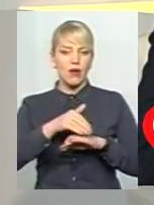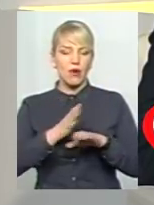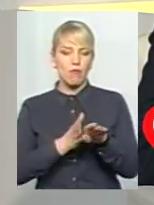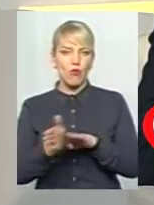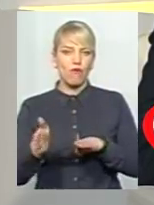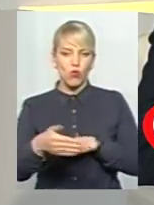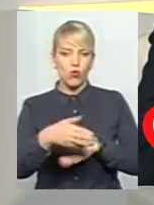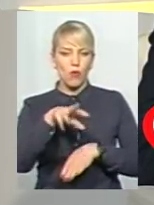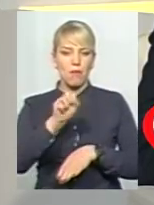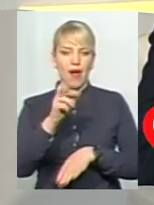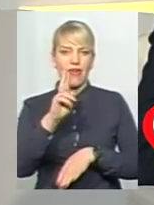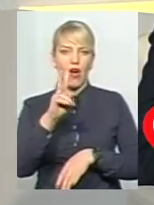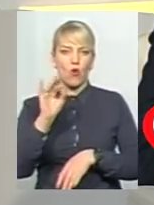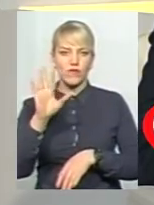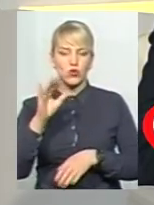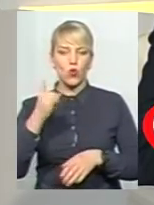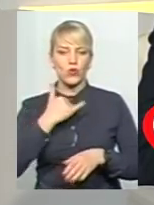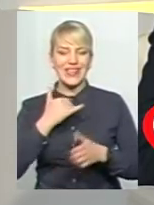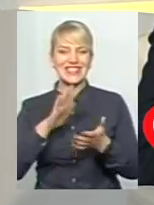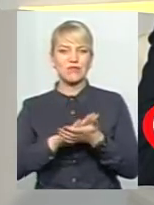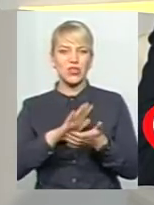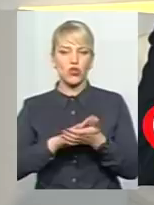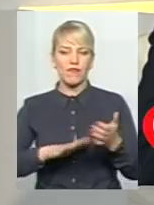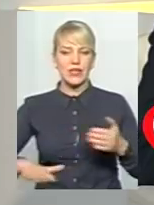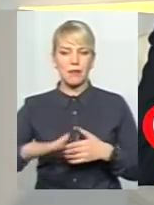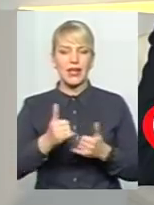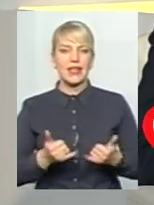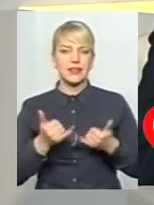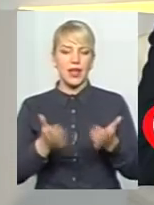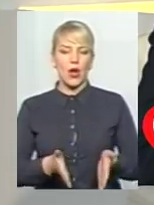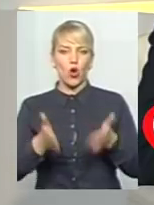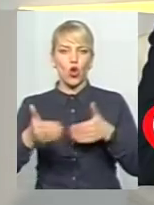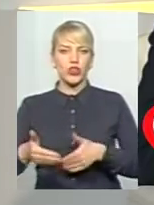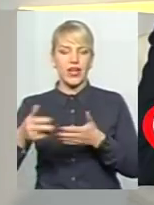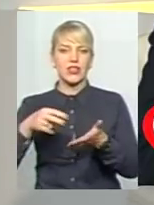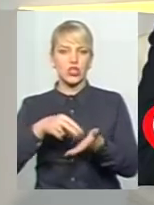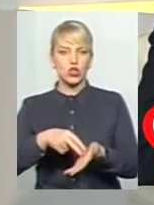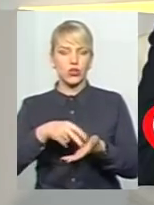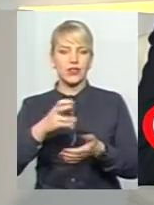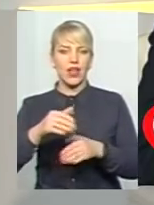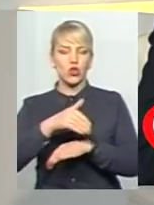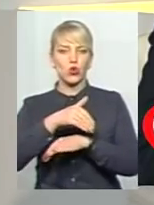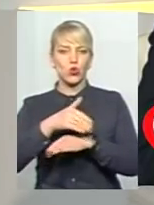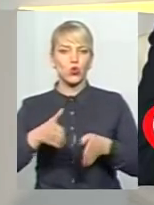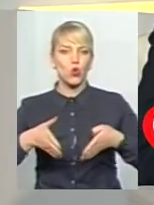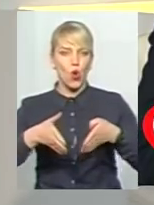Маяковського у нас сміттєвий майданчик для контейнерів стоїть. Він якби стоїть на дорогі.